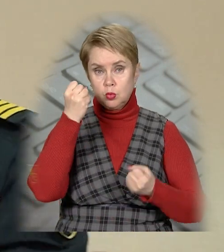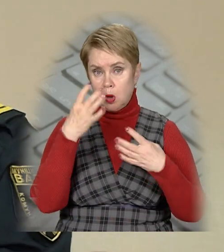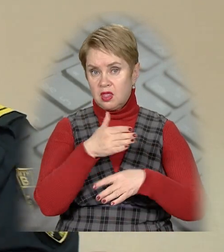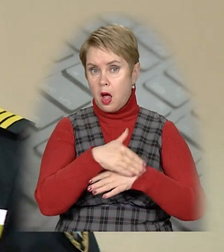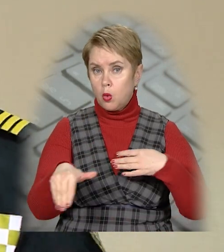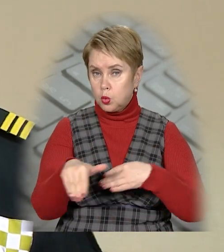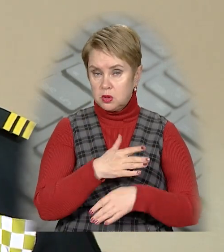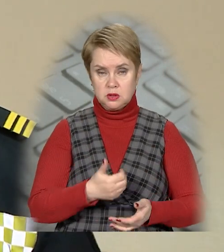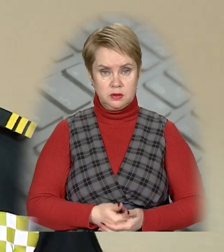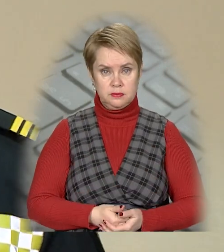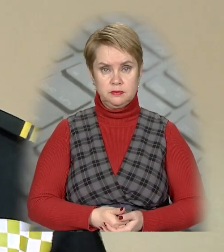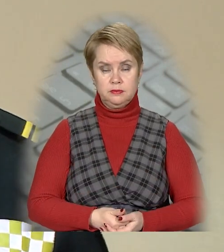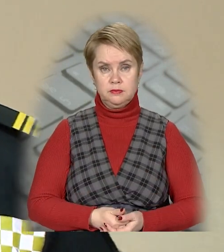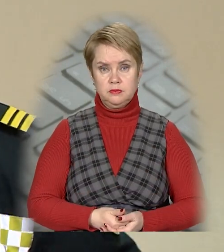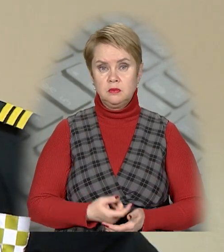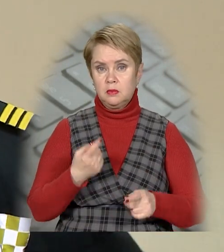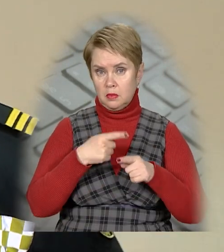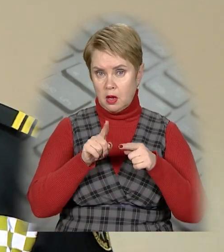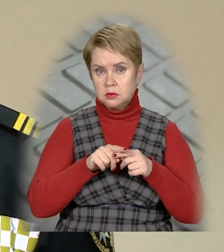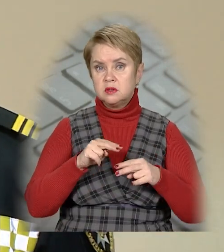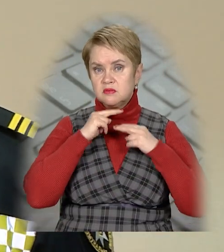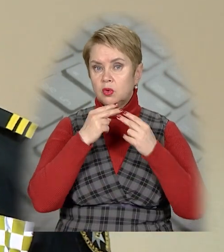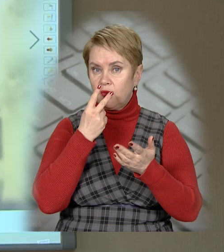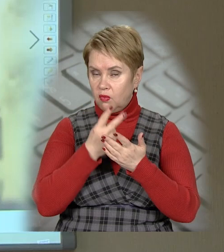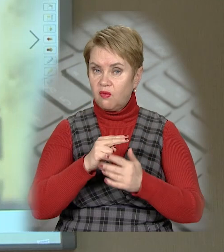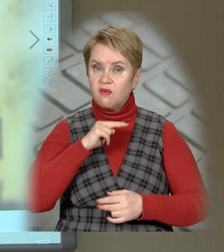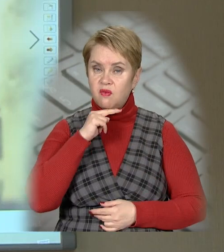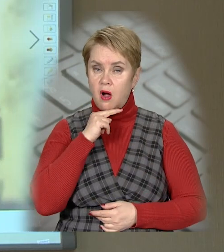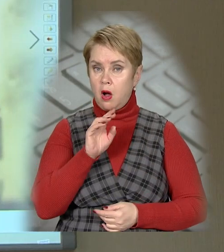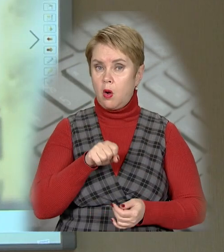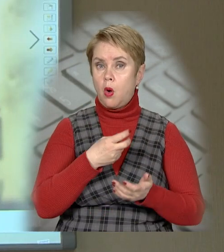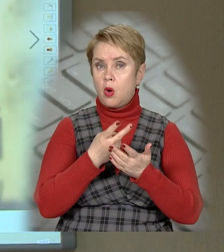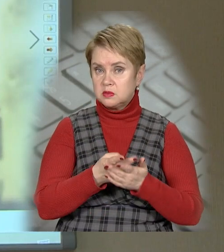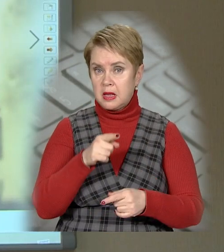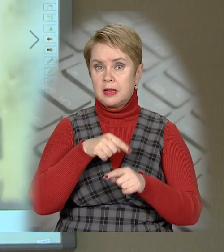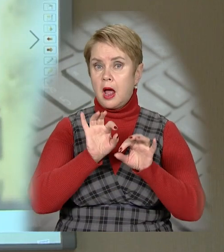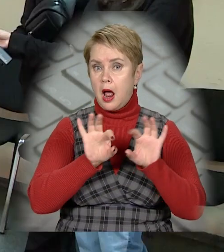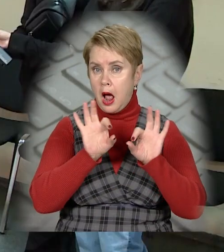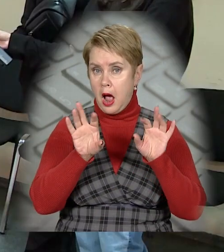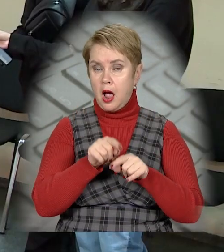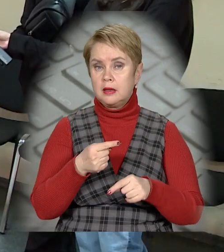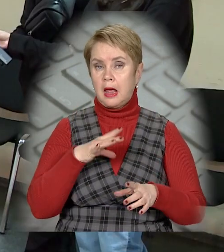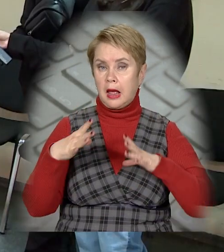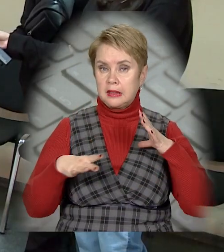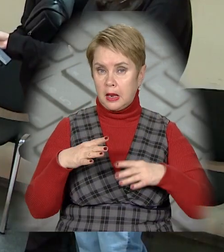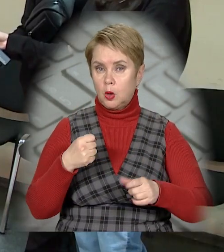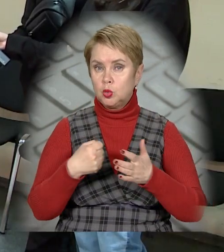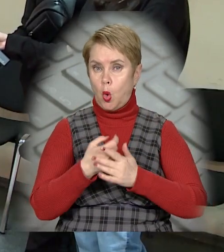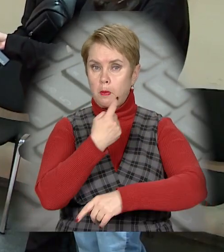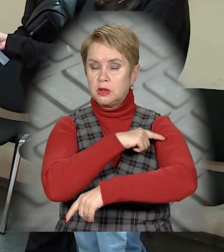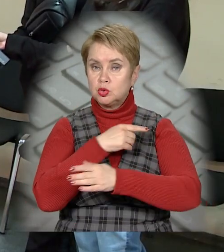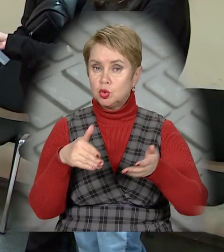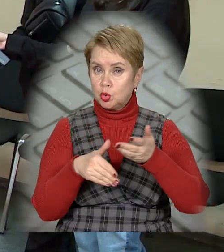може просто на вулиці десь. На це ми звертаємо увагу. Госпітальєри Дніпра спеціалізуються саме на тренінгах з